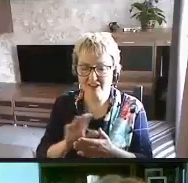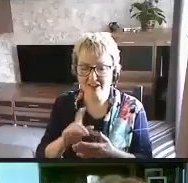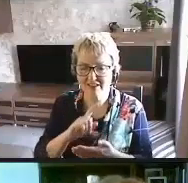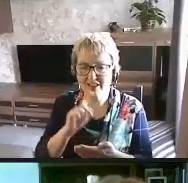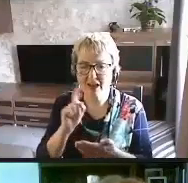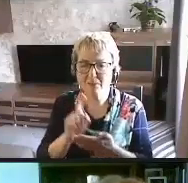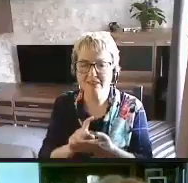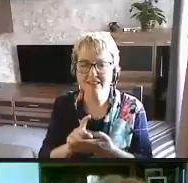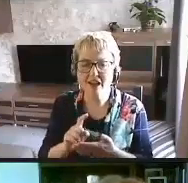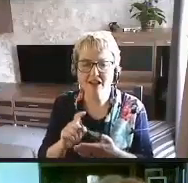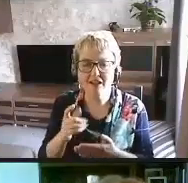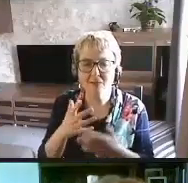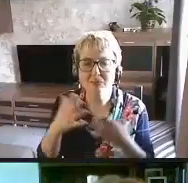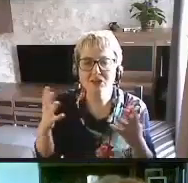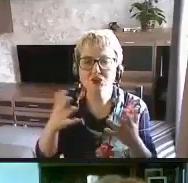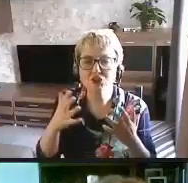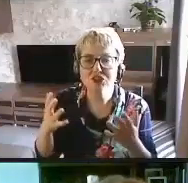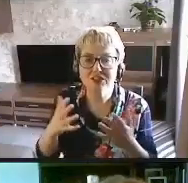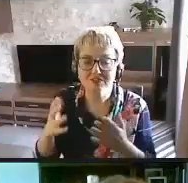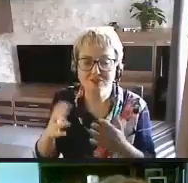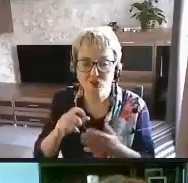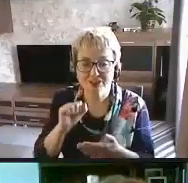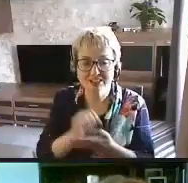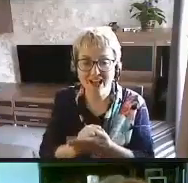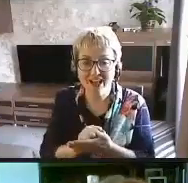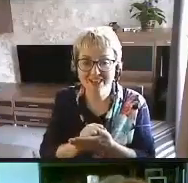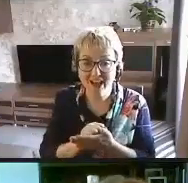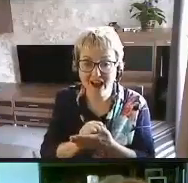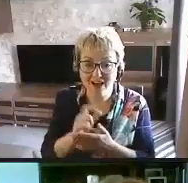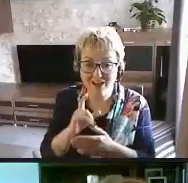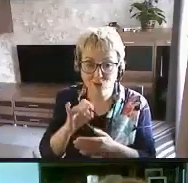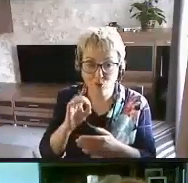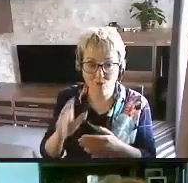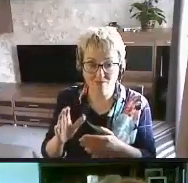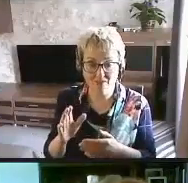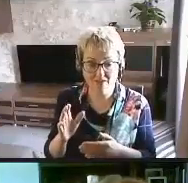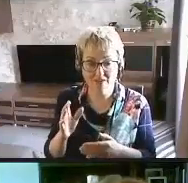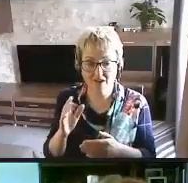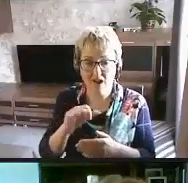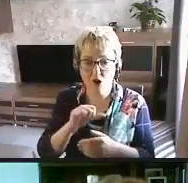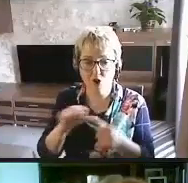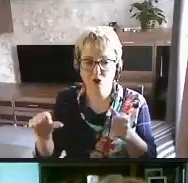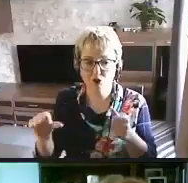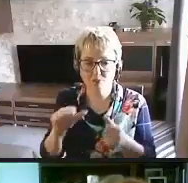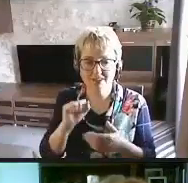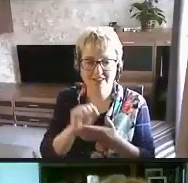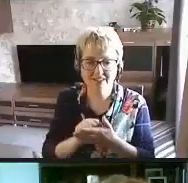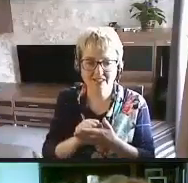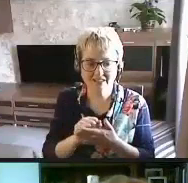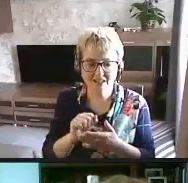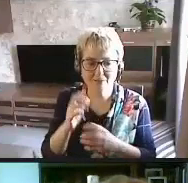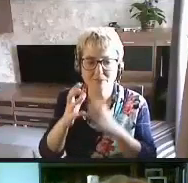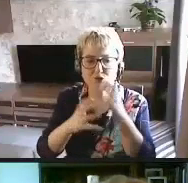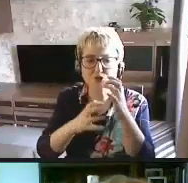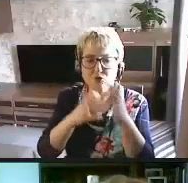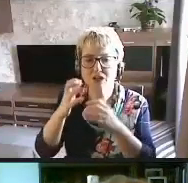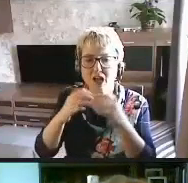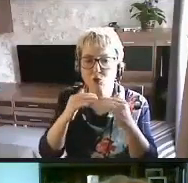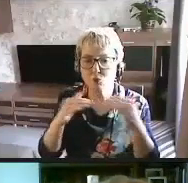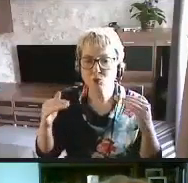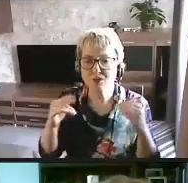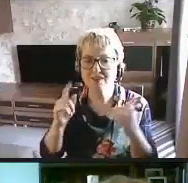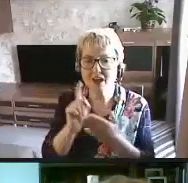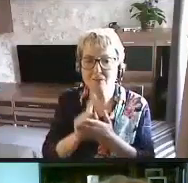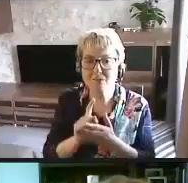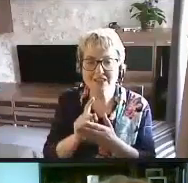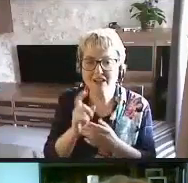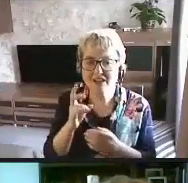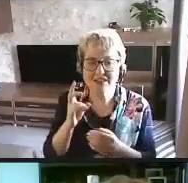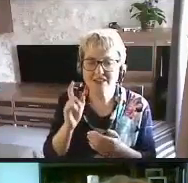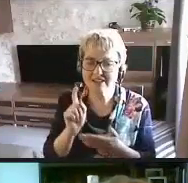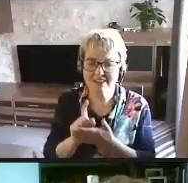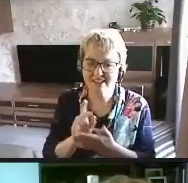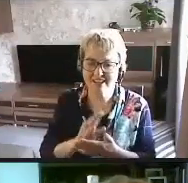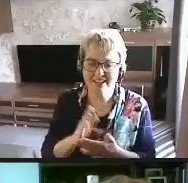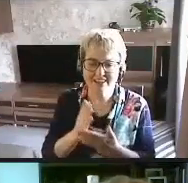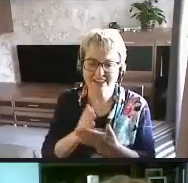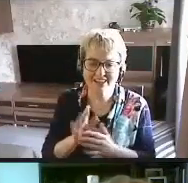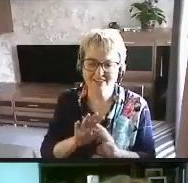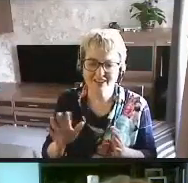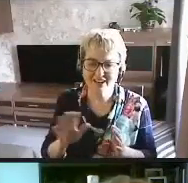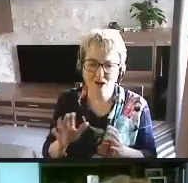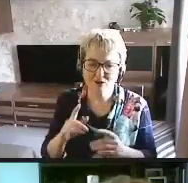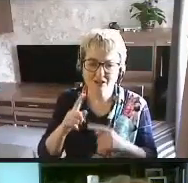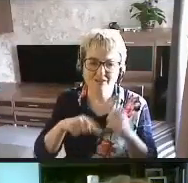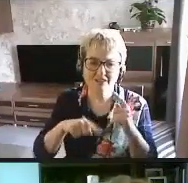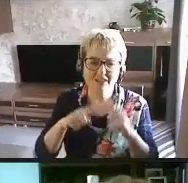К сожалению, большинство стандартов, особенно стандартов на международном уровне обязательными не являются. В